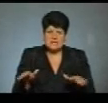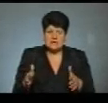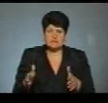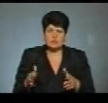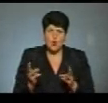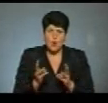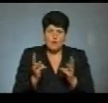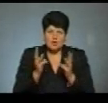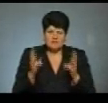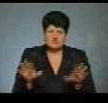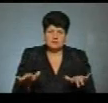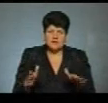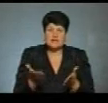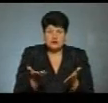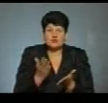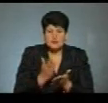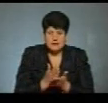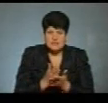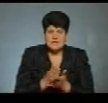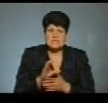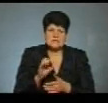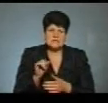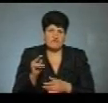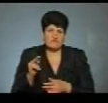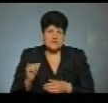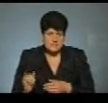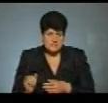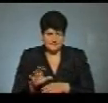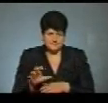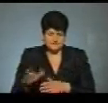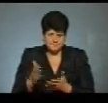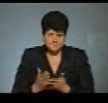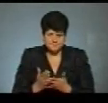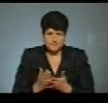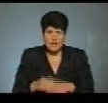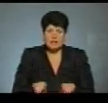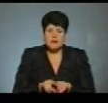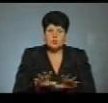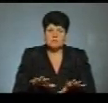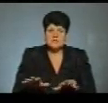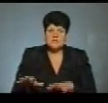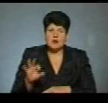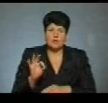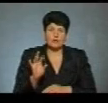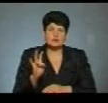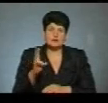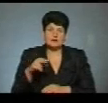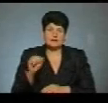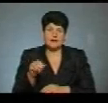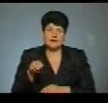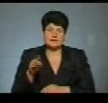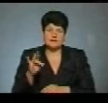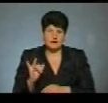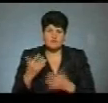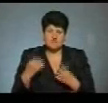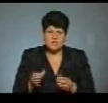оборівші птахи, якщо є, савці, якщо є, а також місця ондатри. Зараз